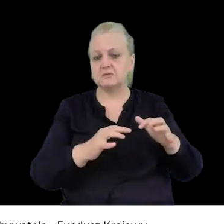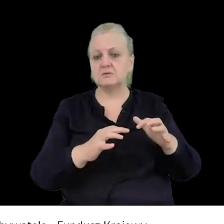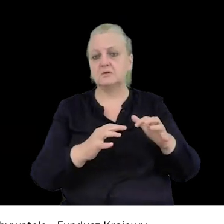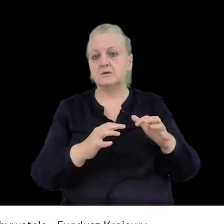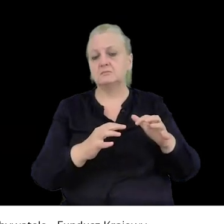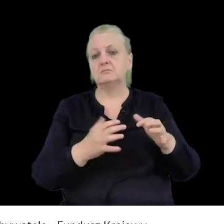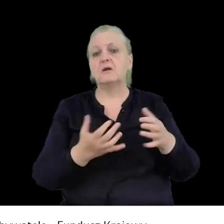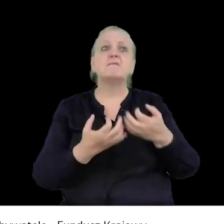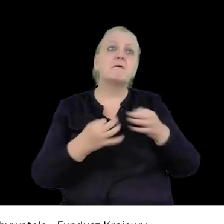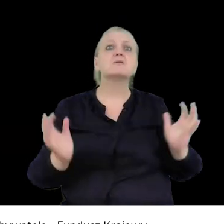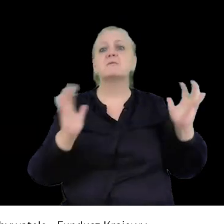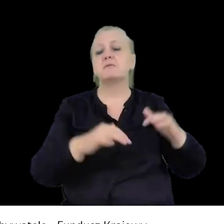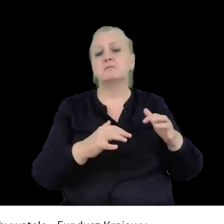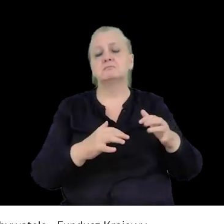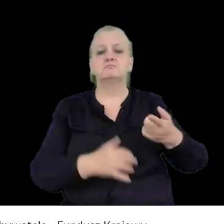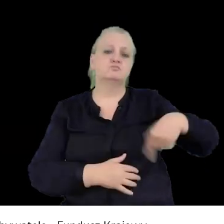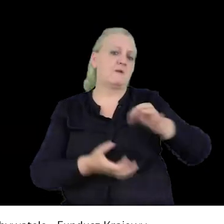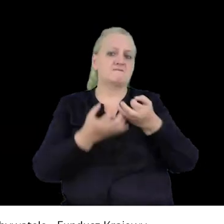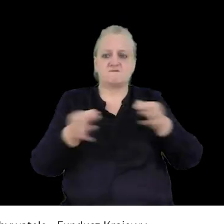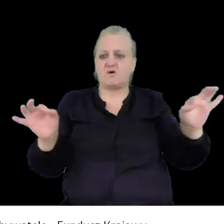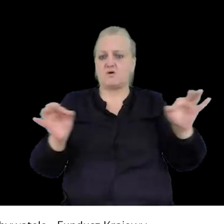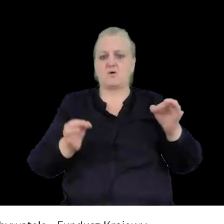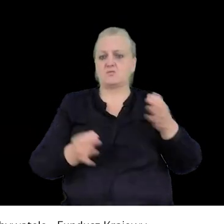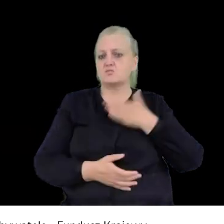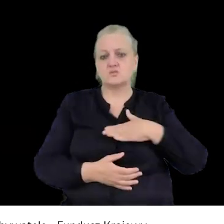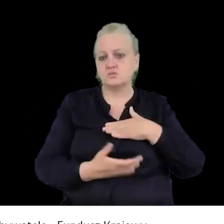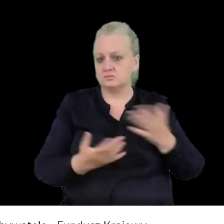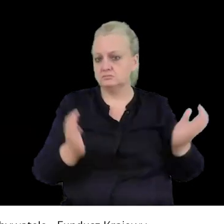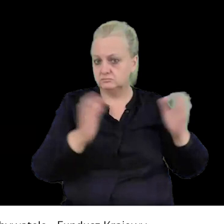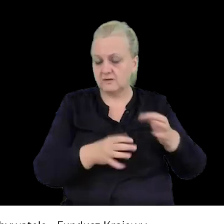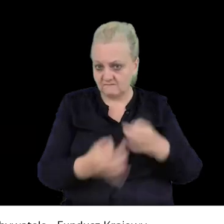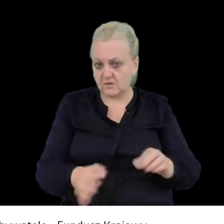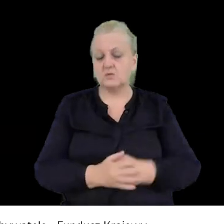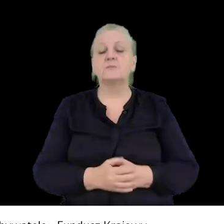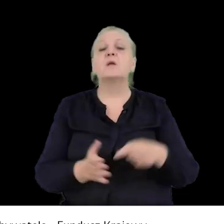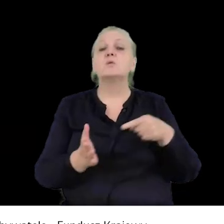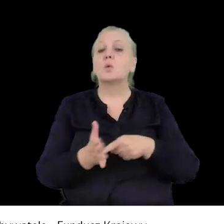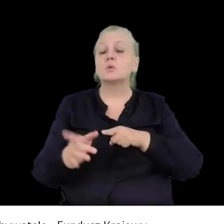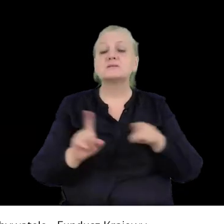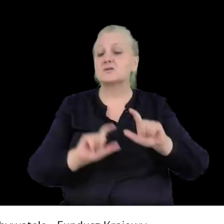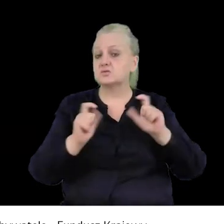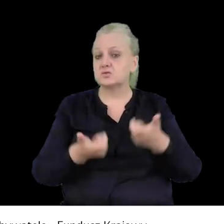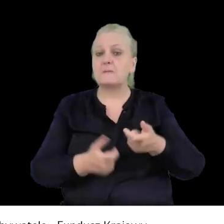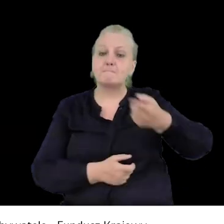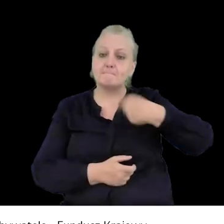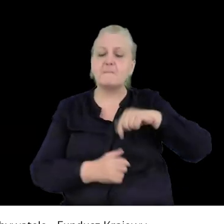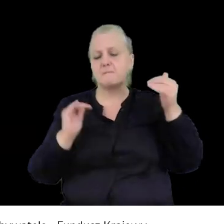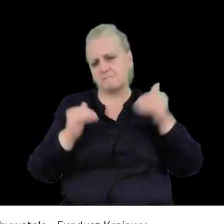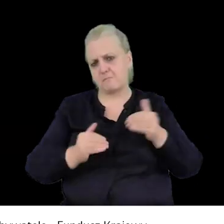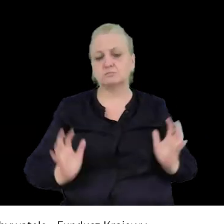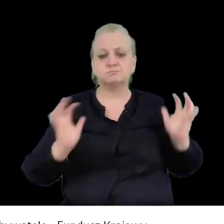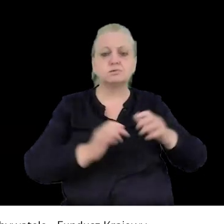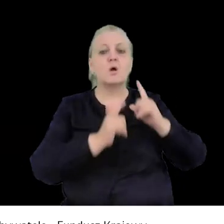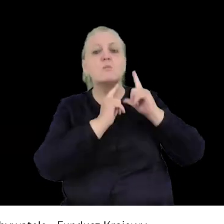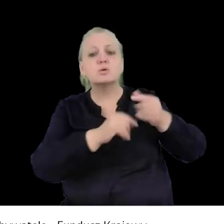zgromadzeń jest naszą wolnością, niewyrawem, co oznacza, że my możemy się gromadzić i iść gdzie